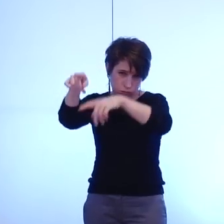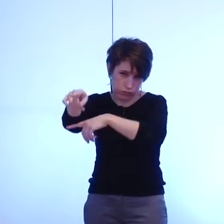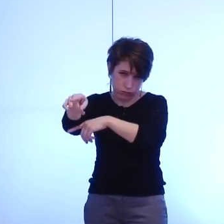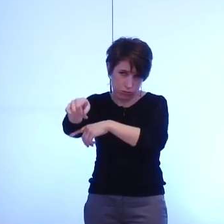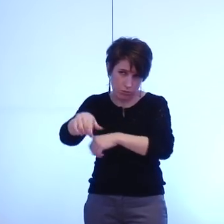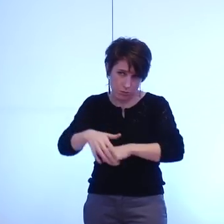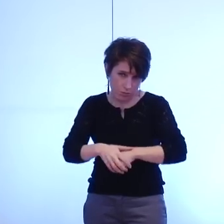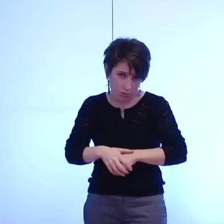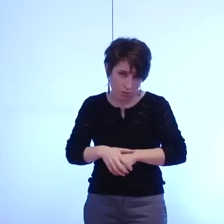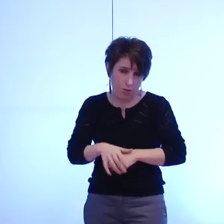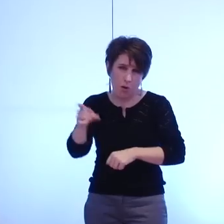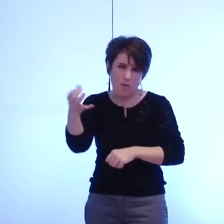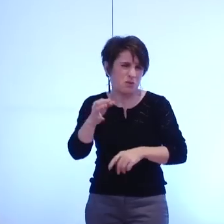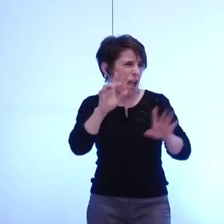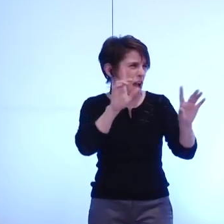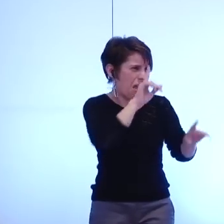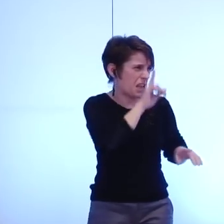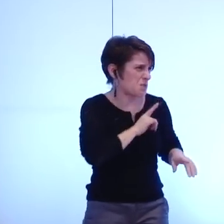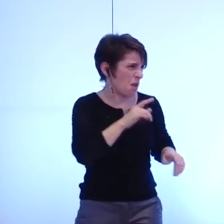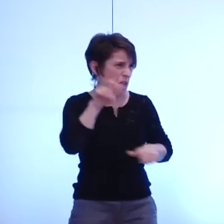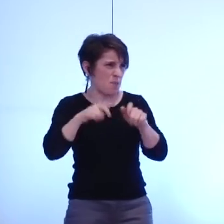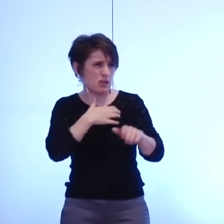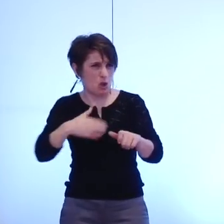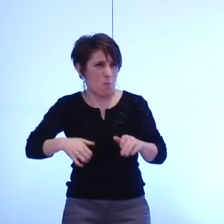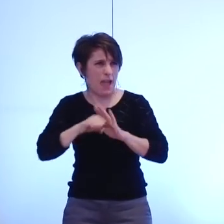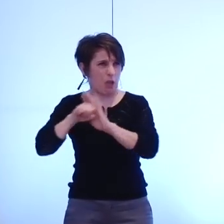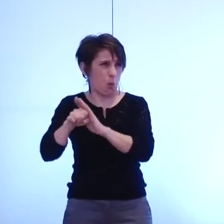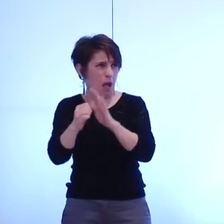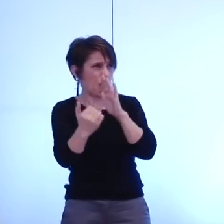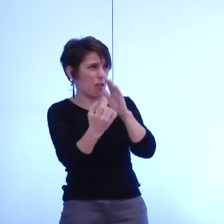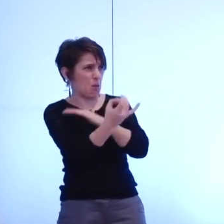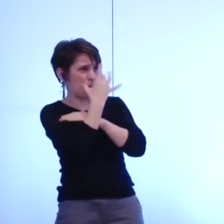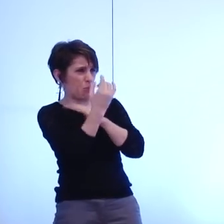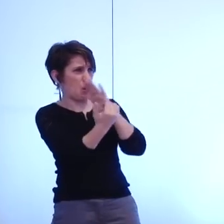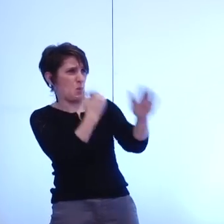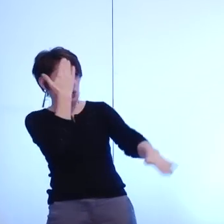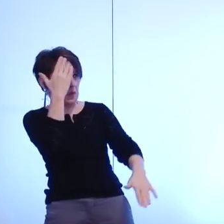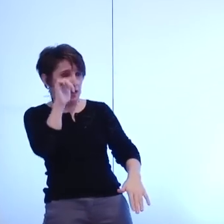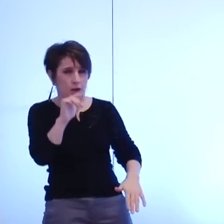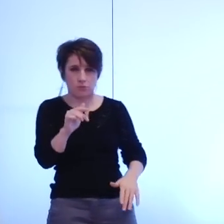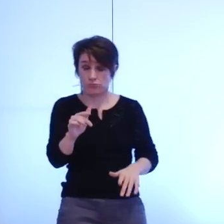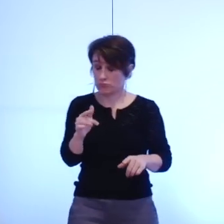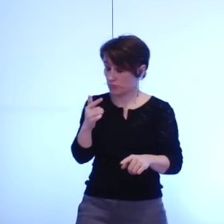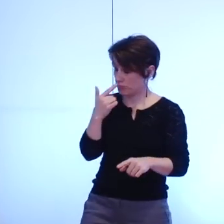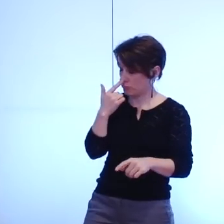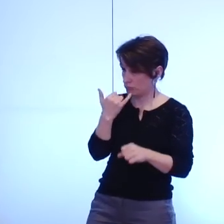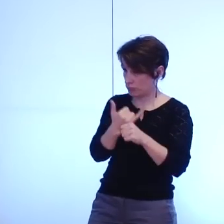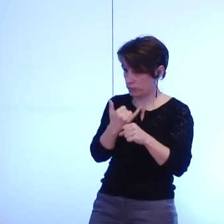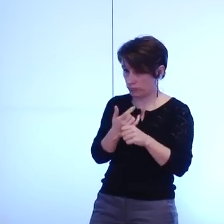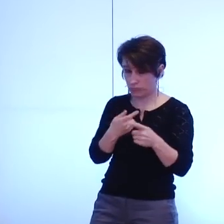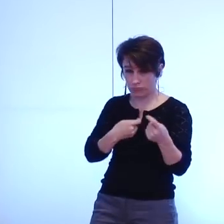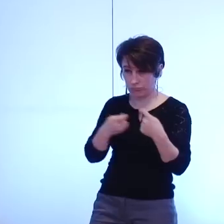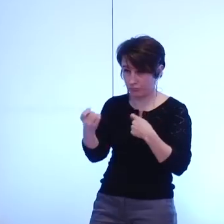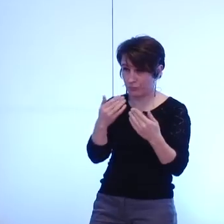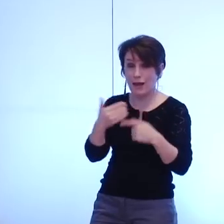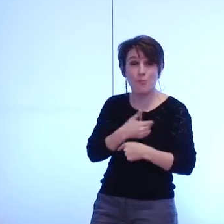d'élus n'y seraient pas représentés et finalement c'est assez contradictoire d'ailleurs avec la fin de votre intervention dans lequel vous estimiez qu